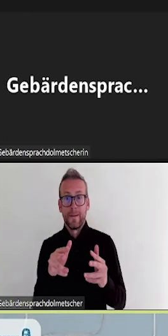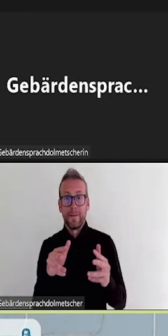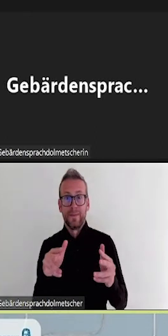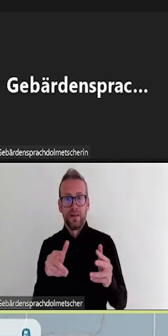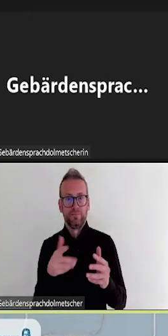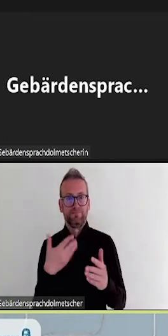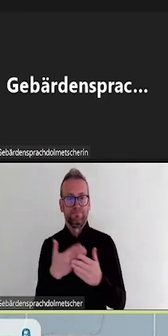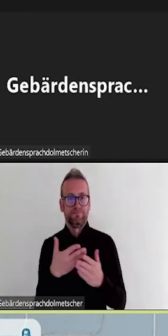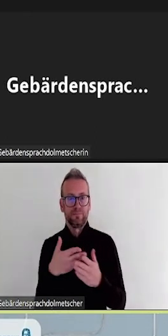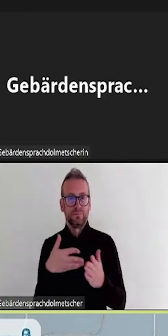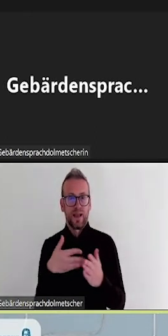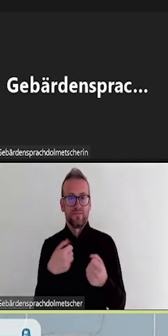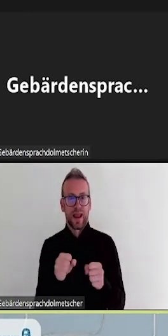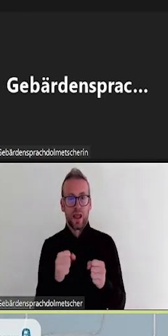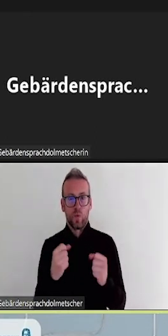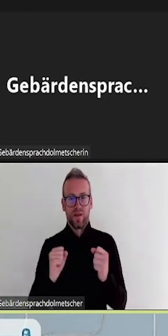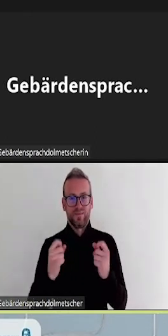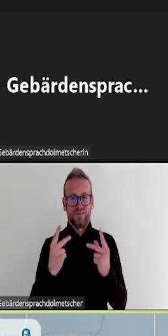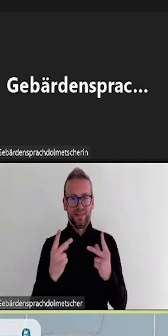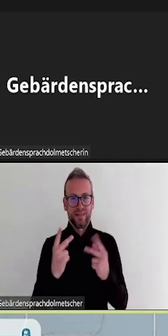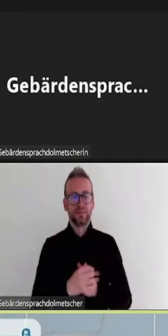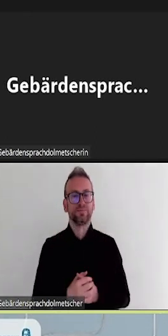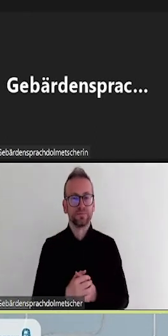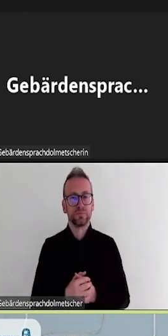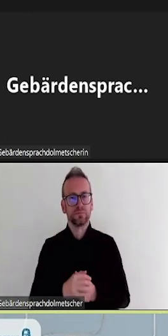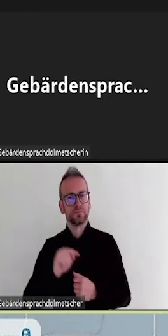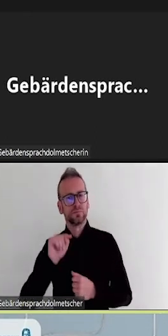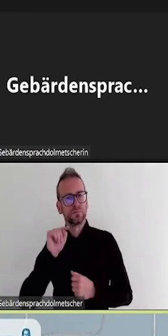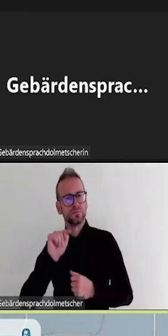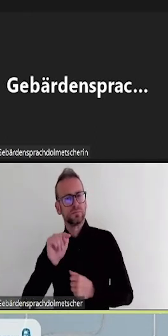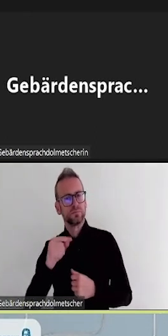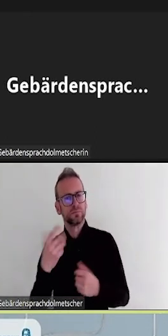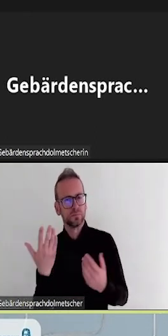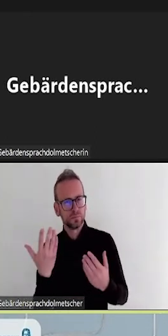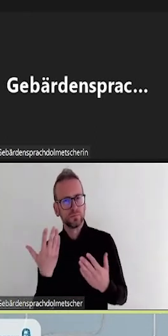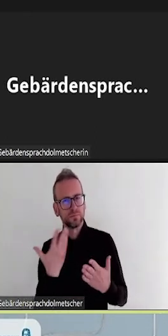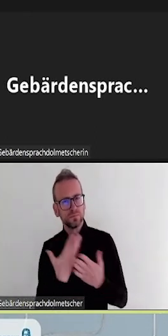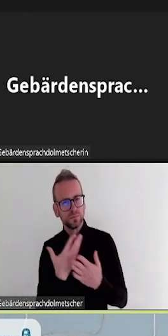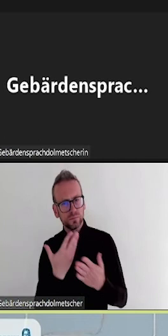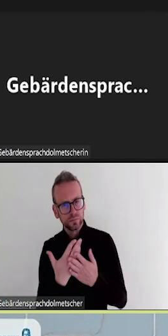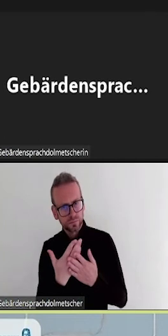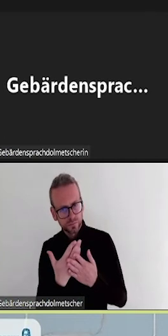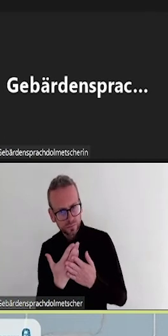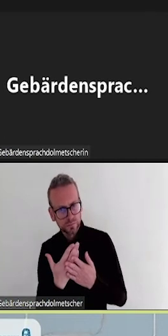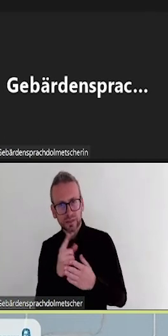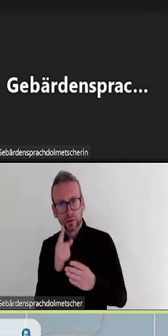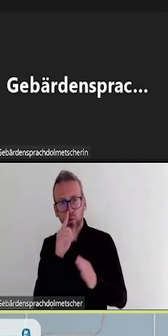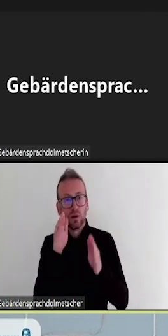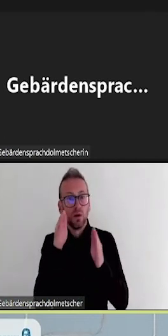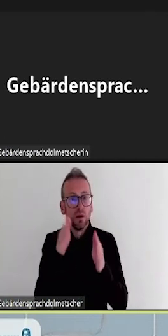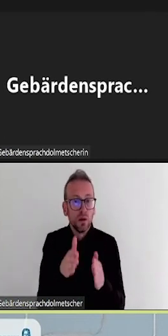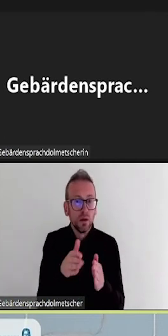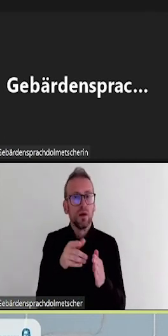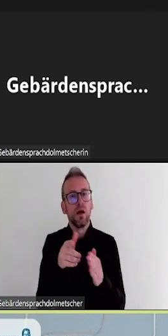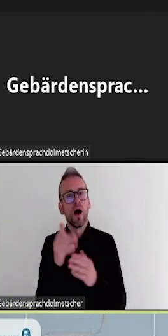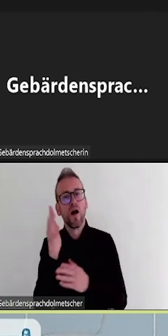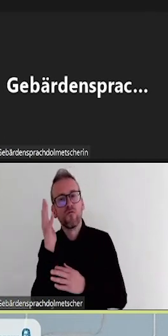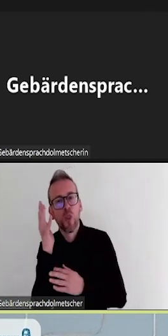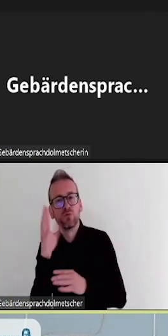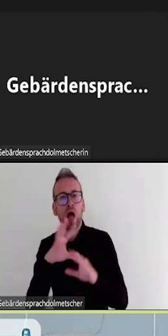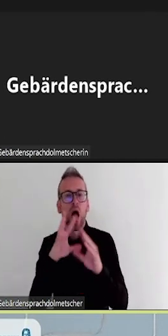Videos, die wir mitgebracht haben. Auf dem linken Beispiel sehen Sie eine Videokonferenz mit